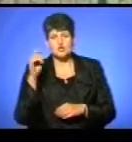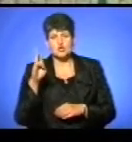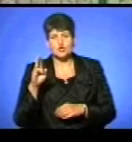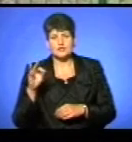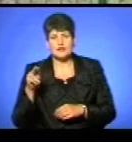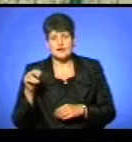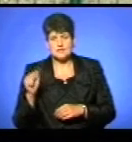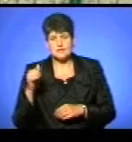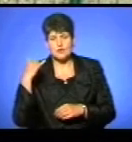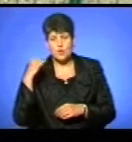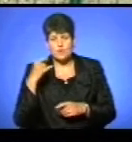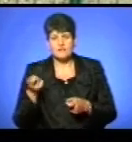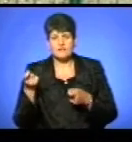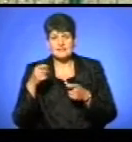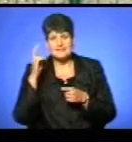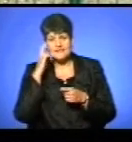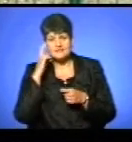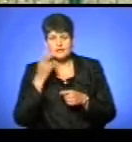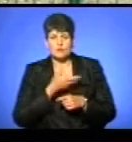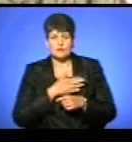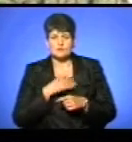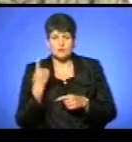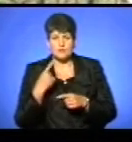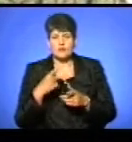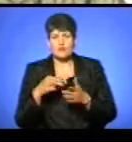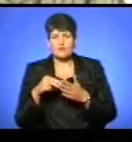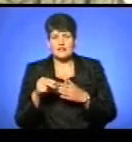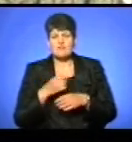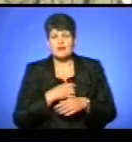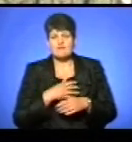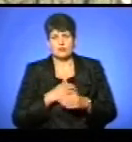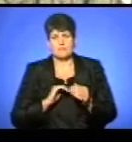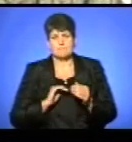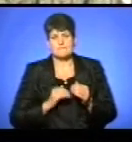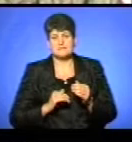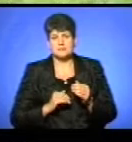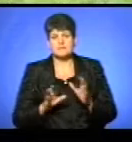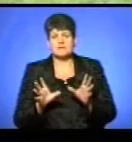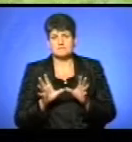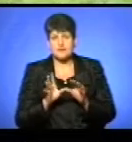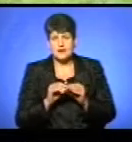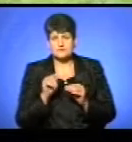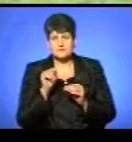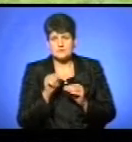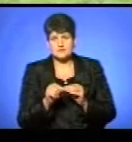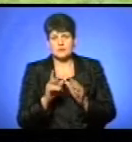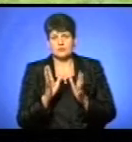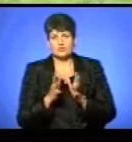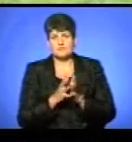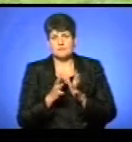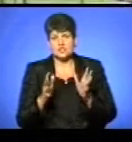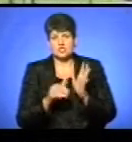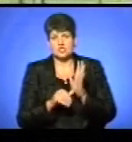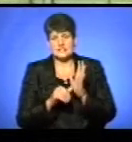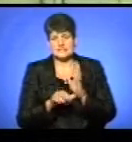та Полтавської областей. Тварин придбали у приватного підприємця. Тепер разом із травоїдними у міні-зоопарку більше 60